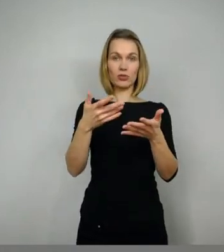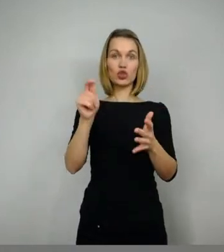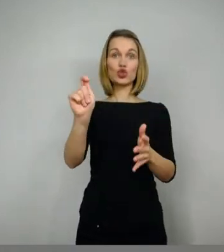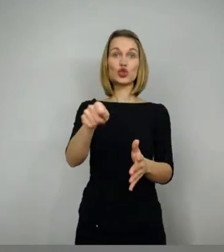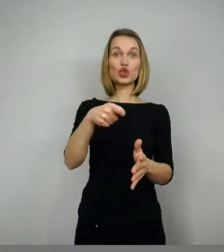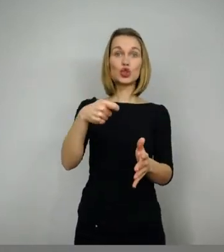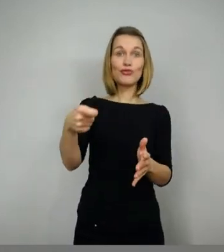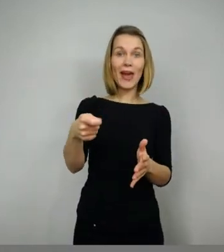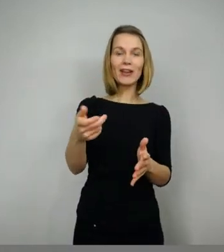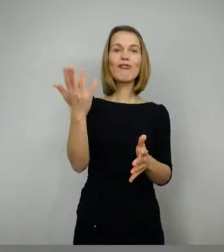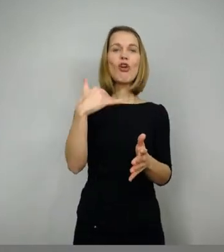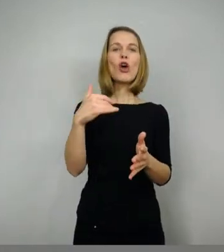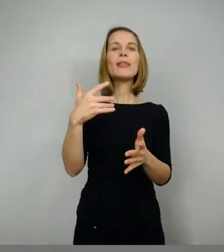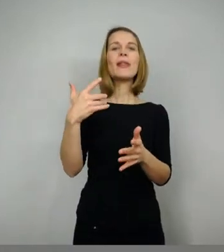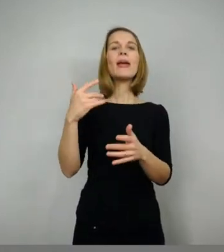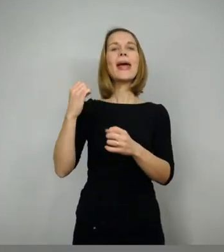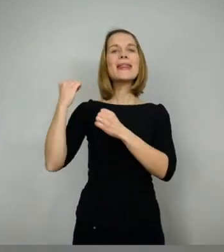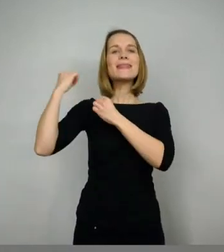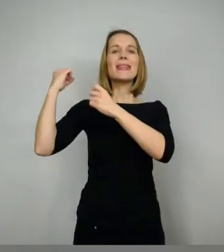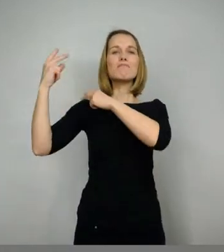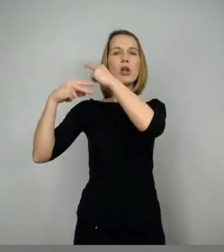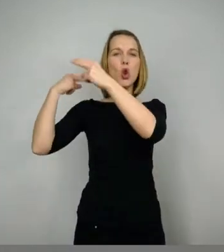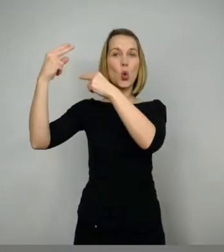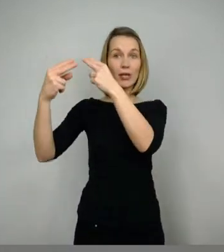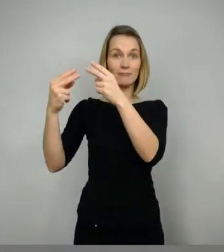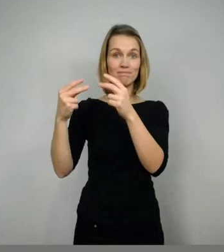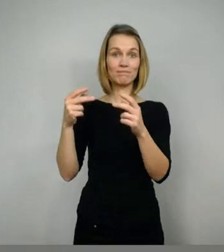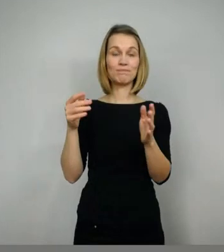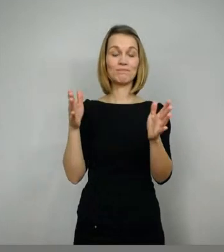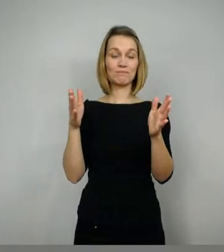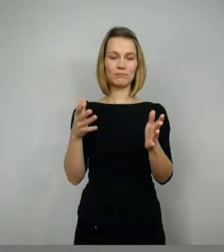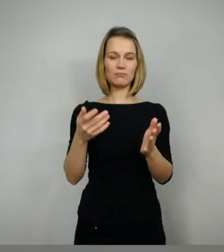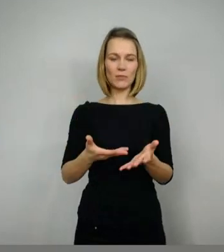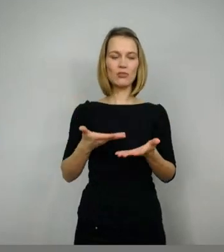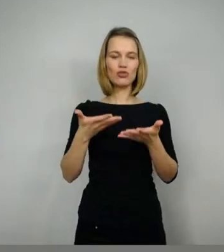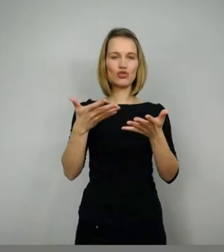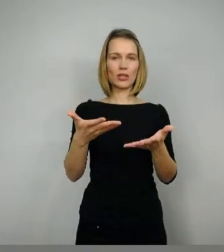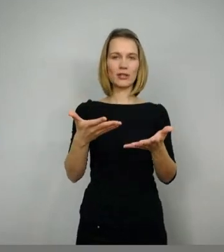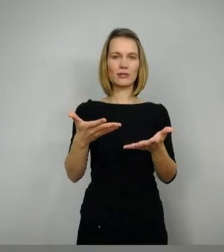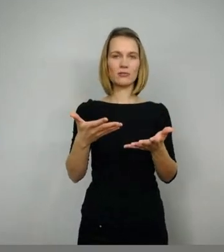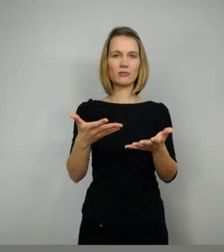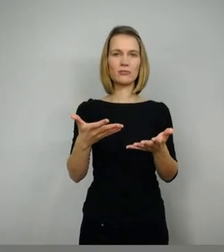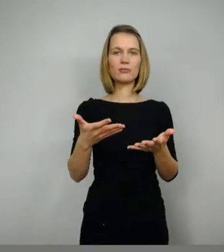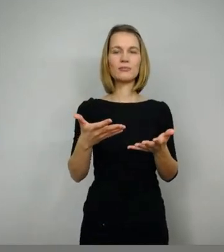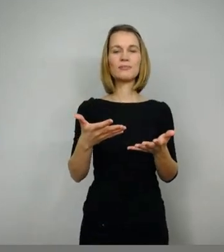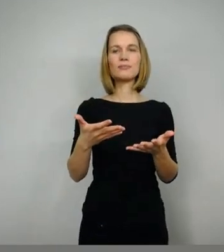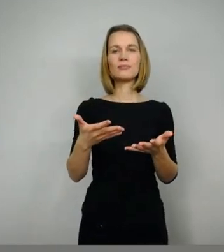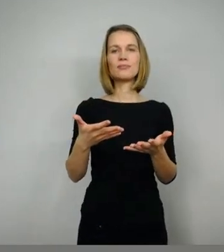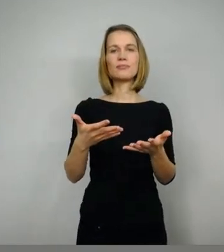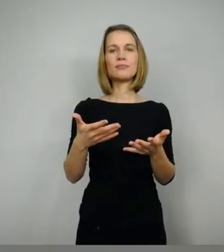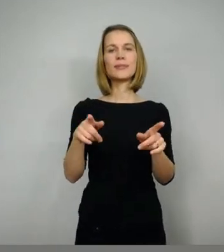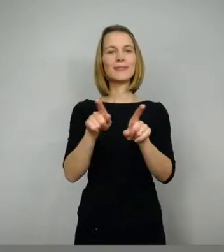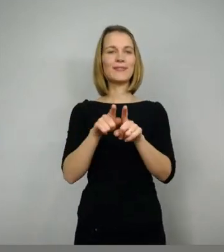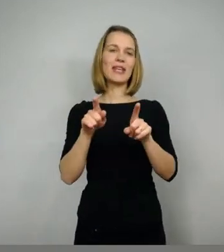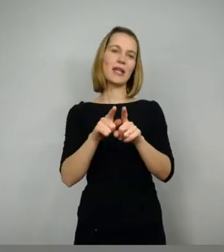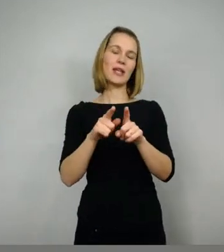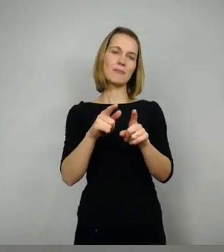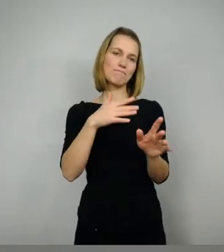Mierte, das Nibelung ist es wert. Mierte ist hier nicht die Miete, so wie wir es heute kennen, sondern als Belohnung sozusagen bekommt er das.